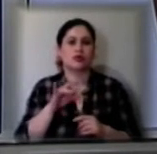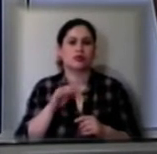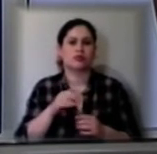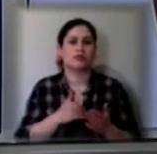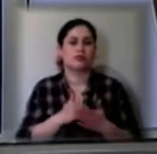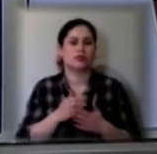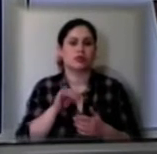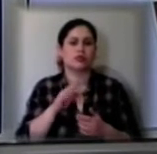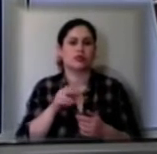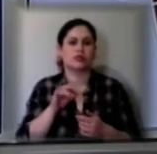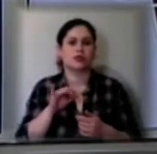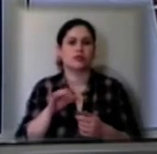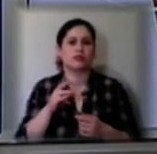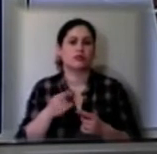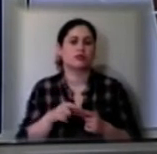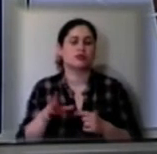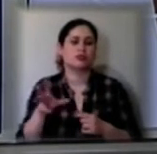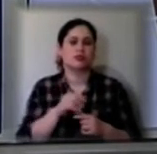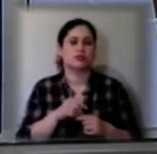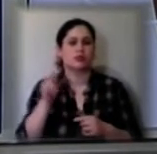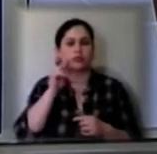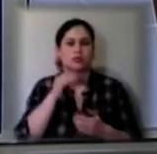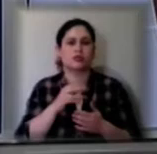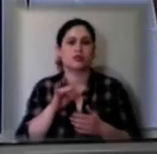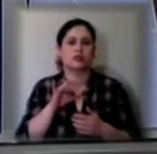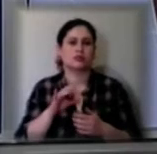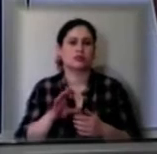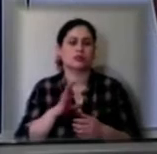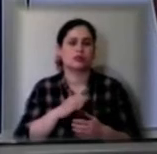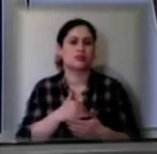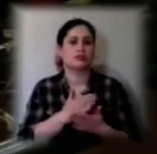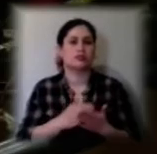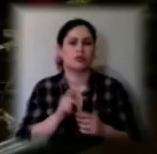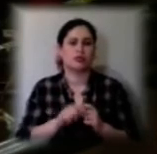Співаковський, за всіма навчальними процесами був забезпечений контроль.